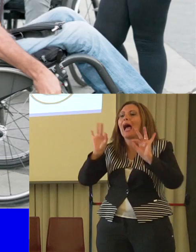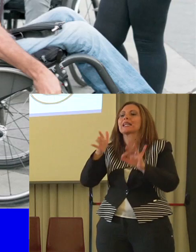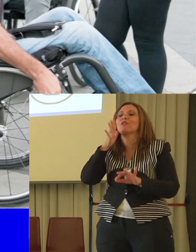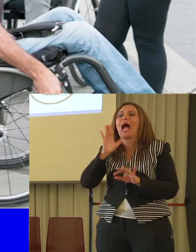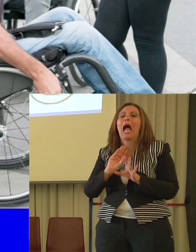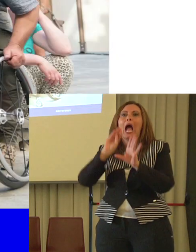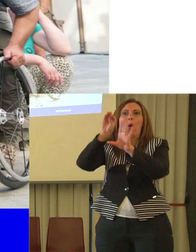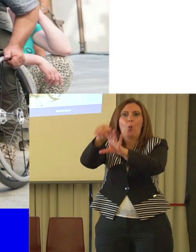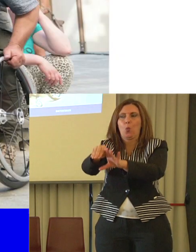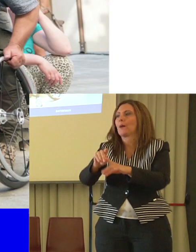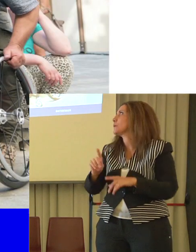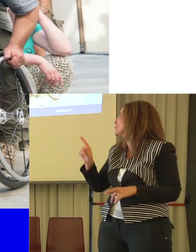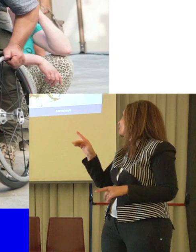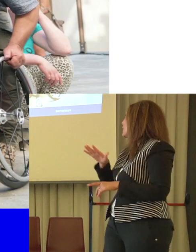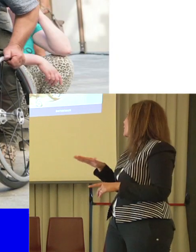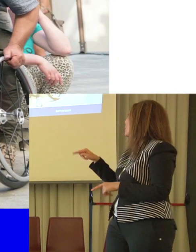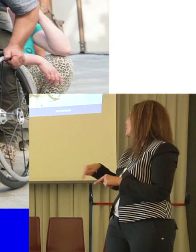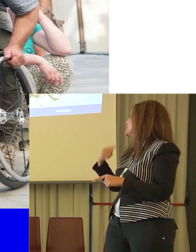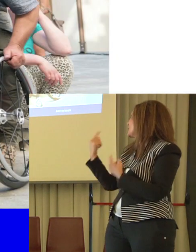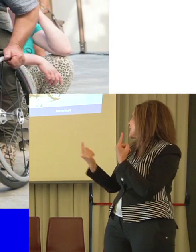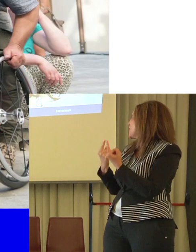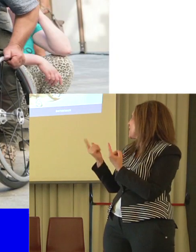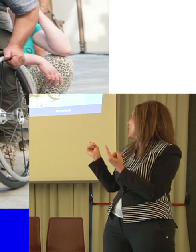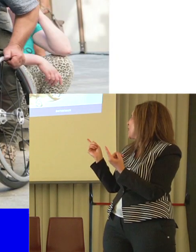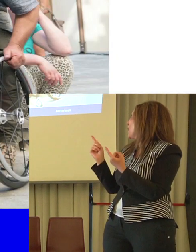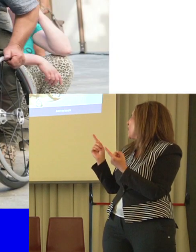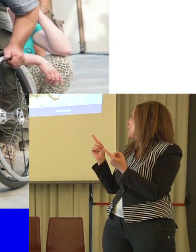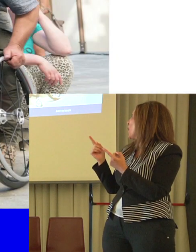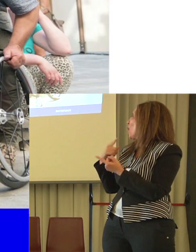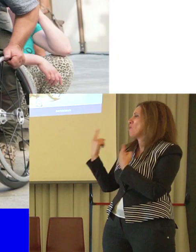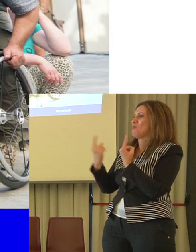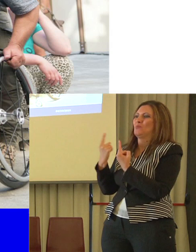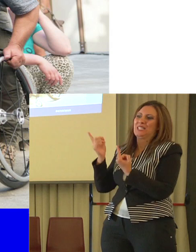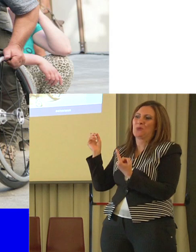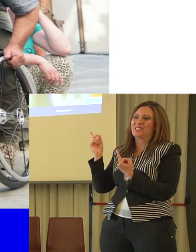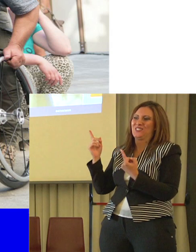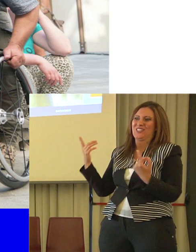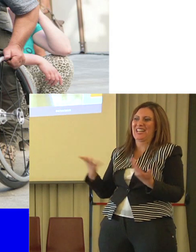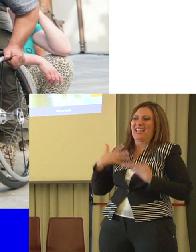goliardia, questi sono tutti insieme,